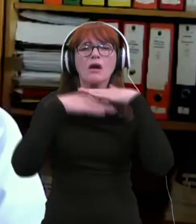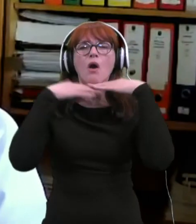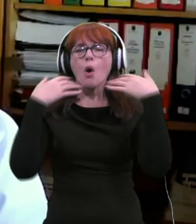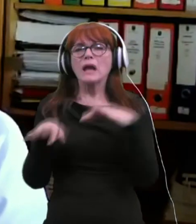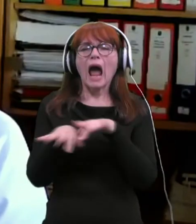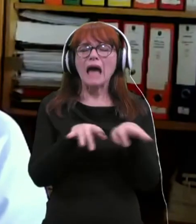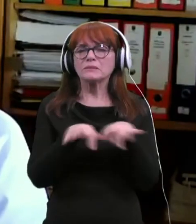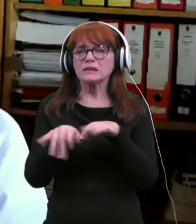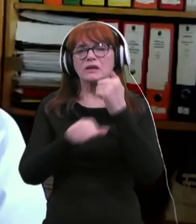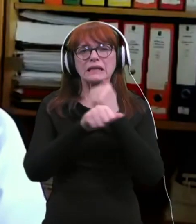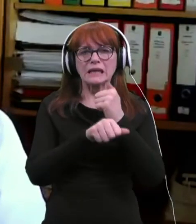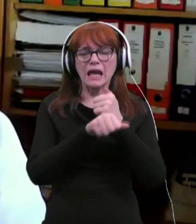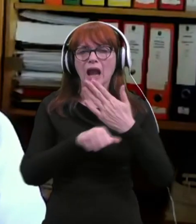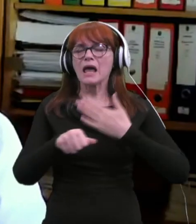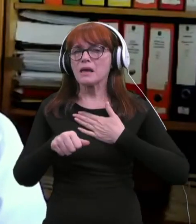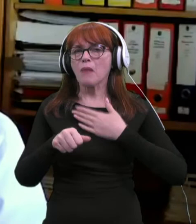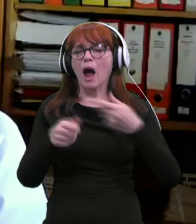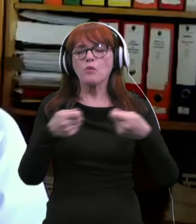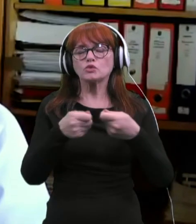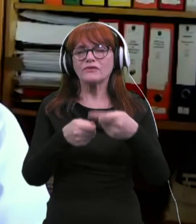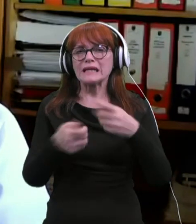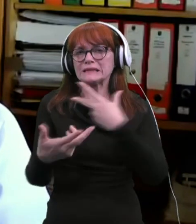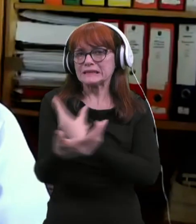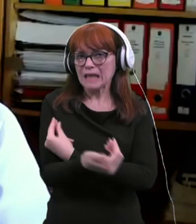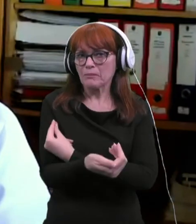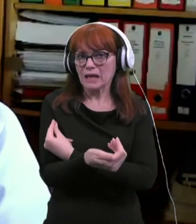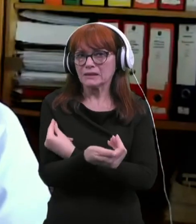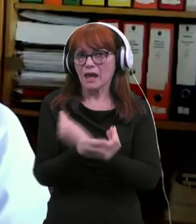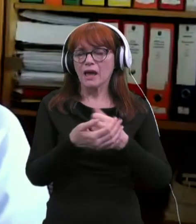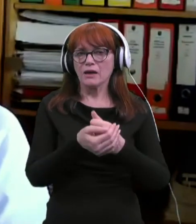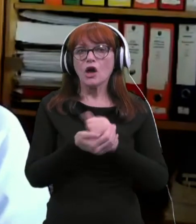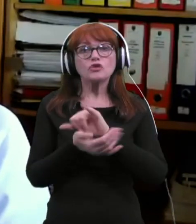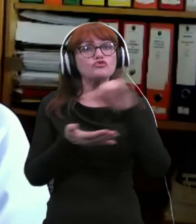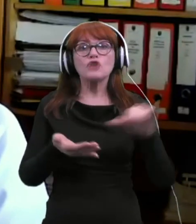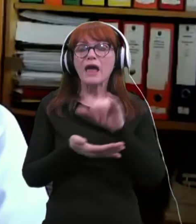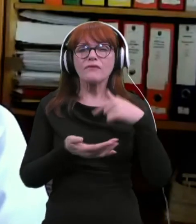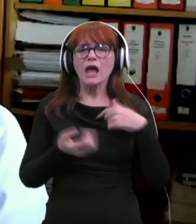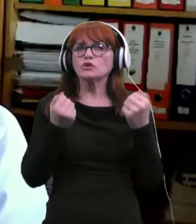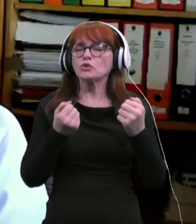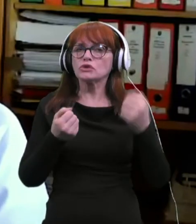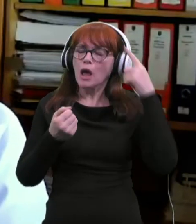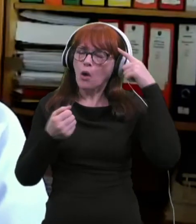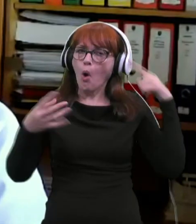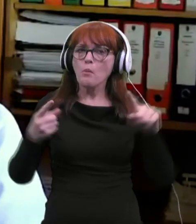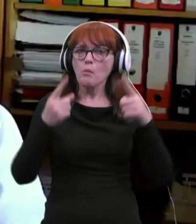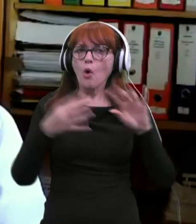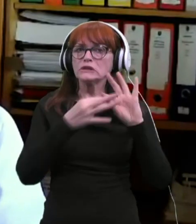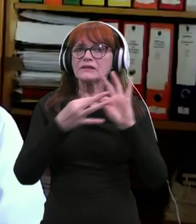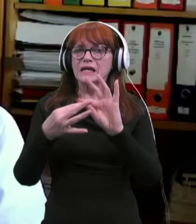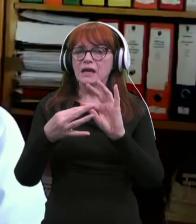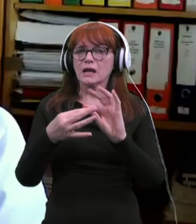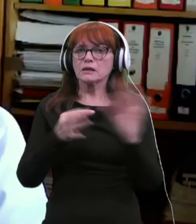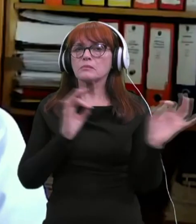administrativnega dela, ki ga imamo se samim cepjenjem, še vedno zelo motivirani in